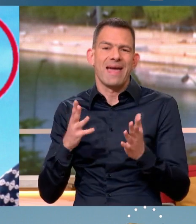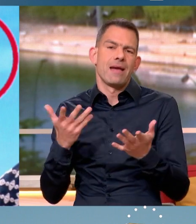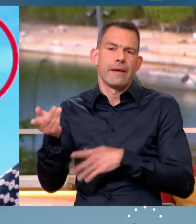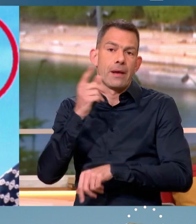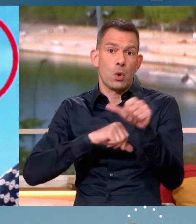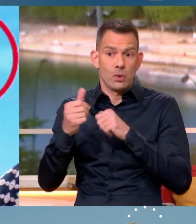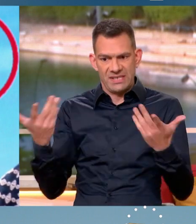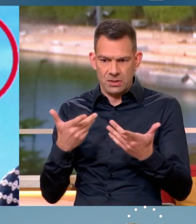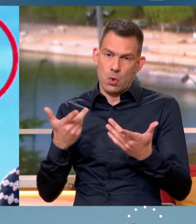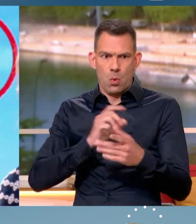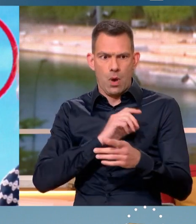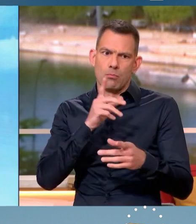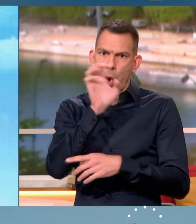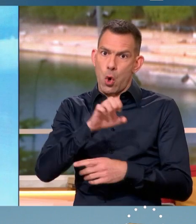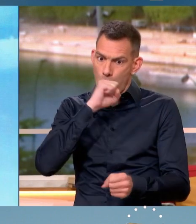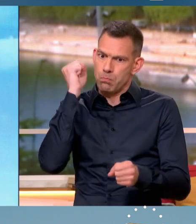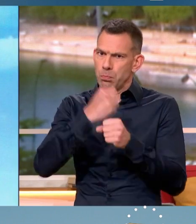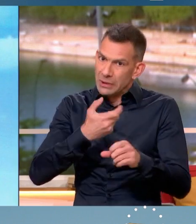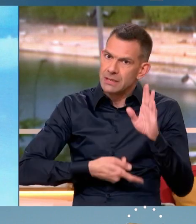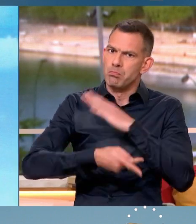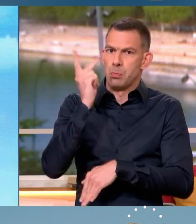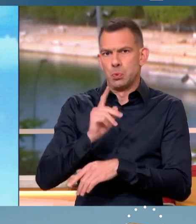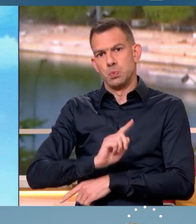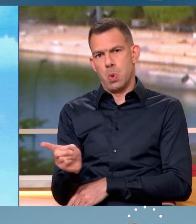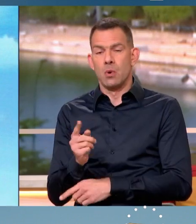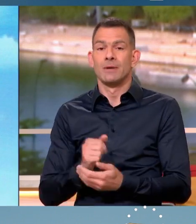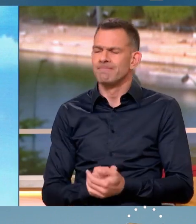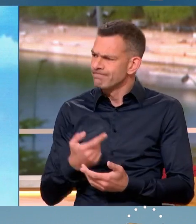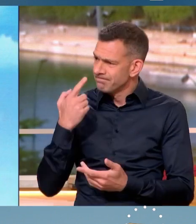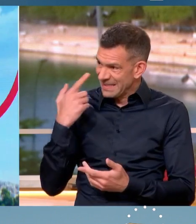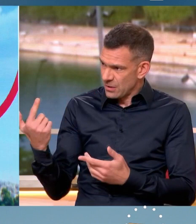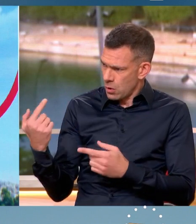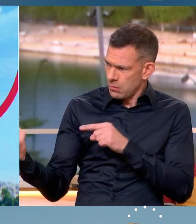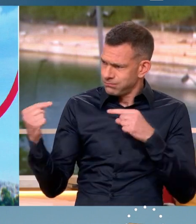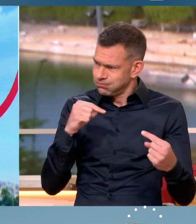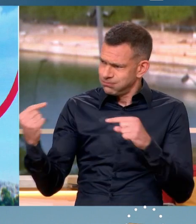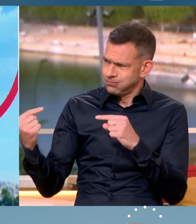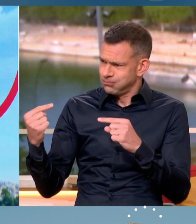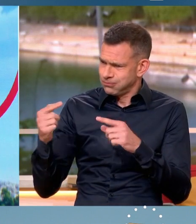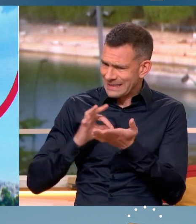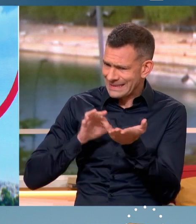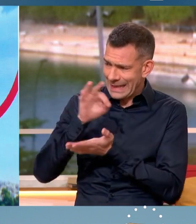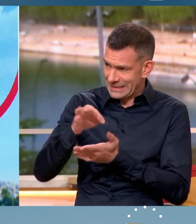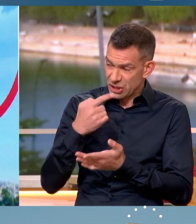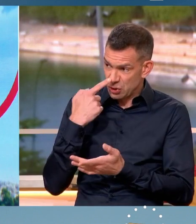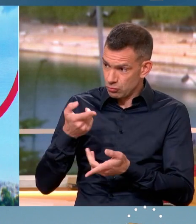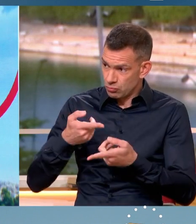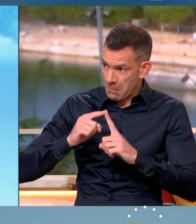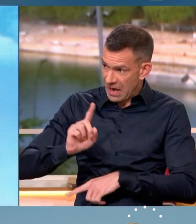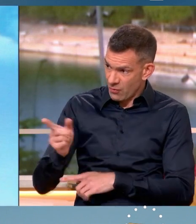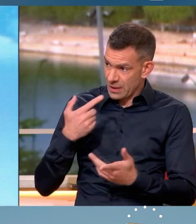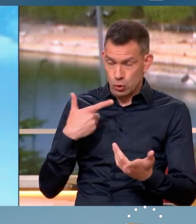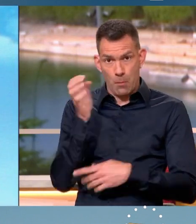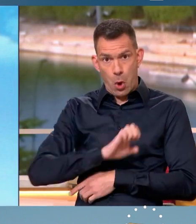l'Europe que la Russie. Vous avez l'air de douter de la stratégie du rapport de force qui est désormais, au fond, assumée pour une Europe